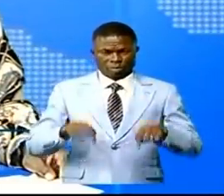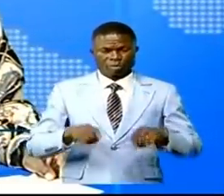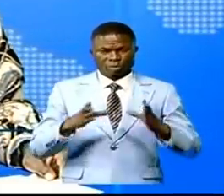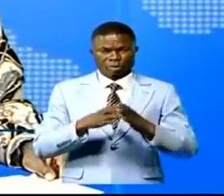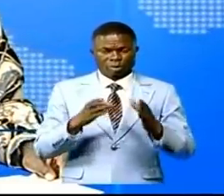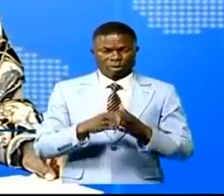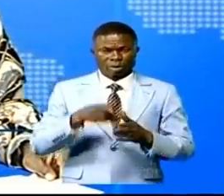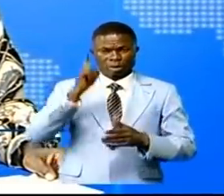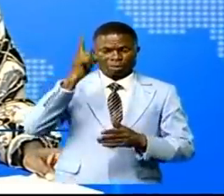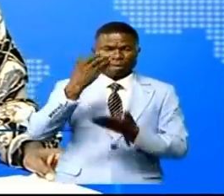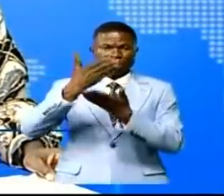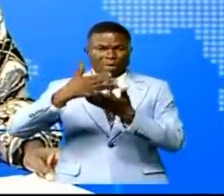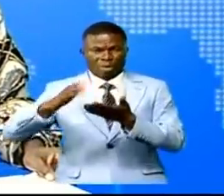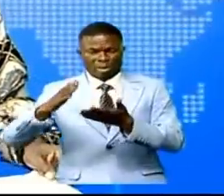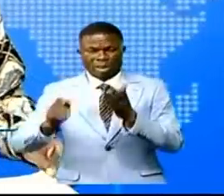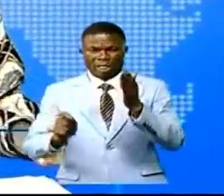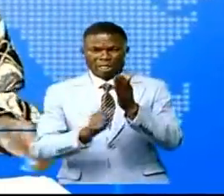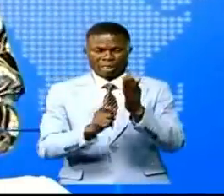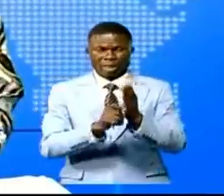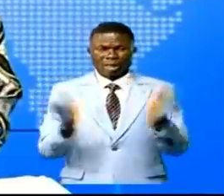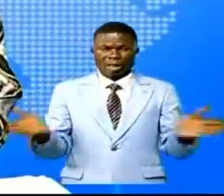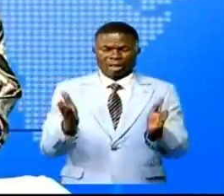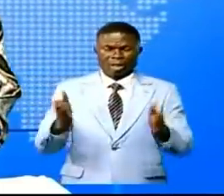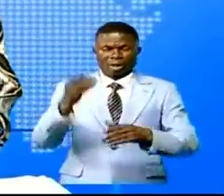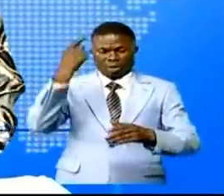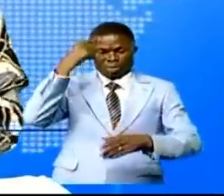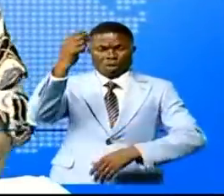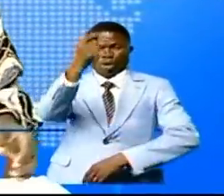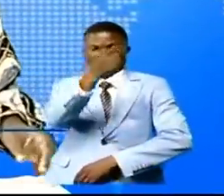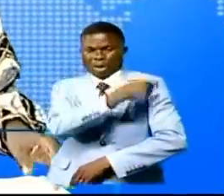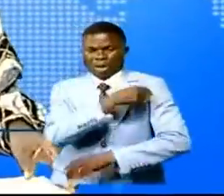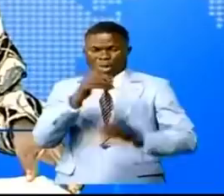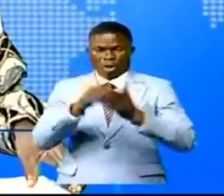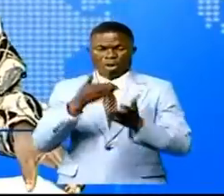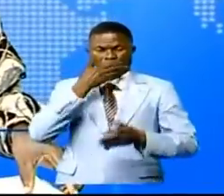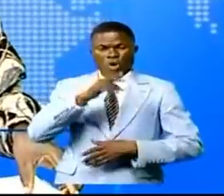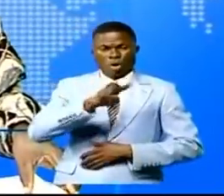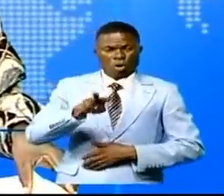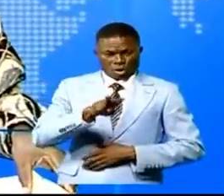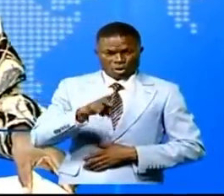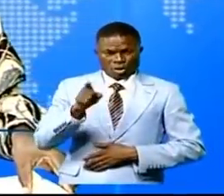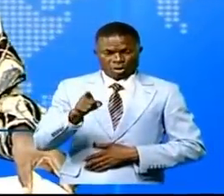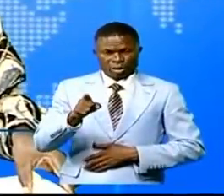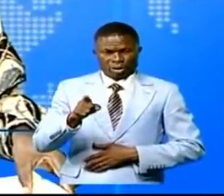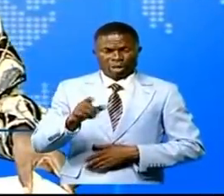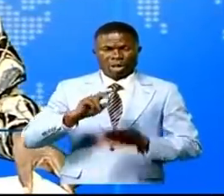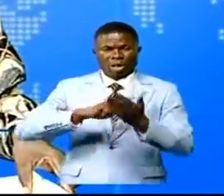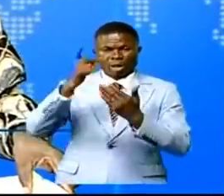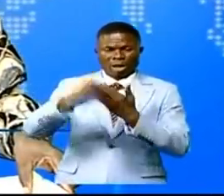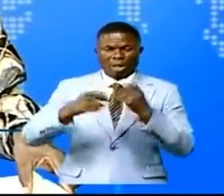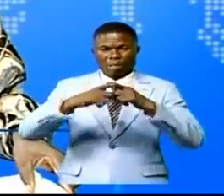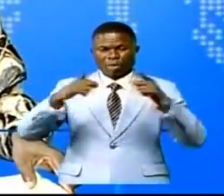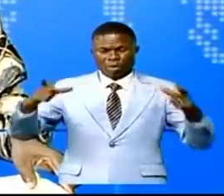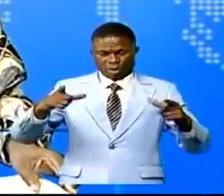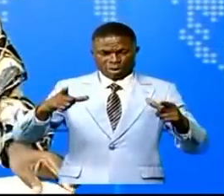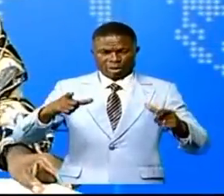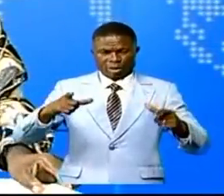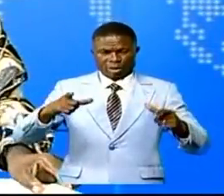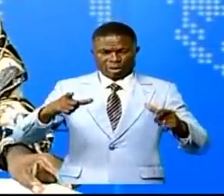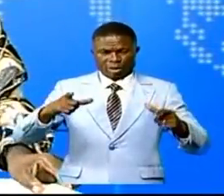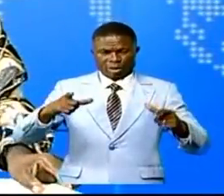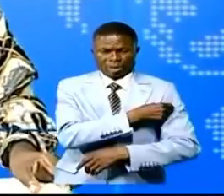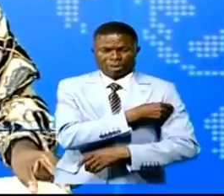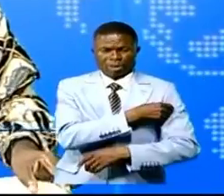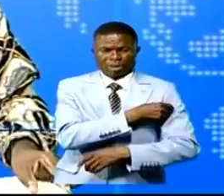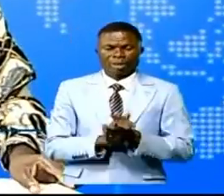cette première phase de la stratégie renforcée de vaccination contre la Covid-19 par le programme élargi de vaccination. Il concerne